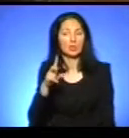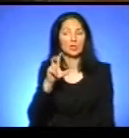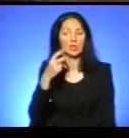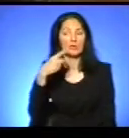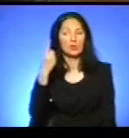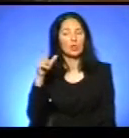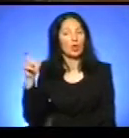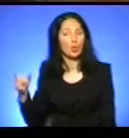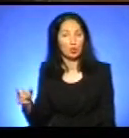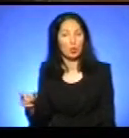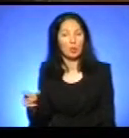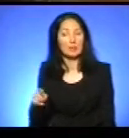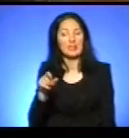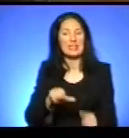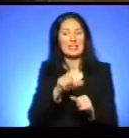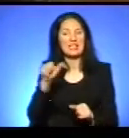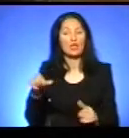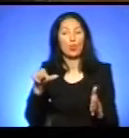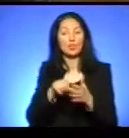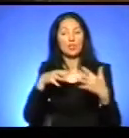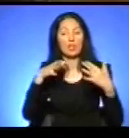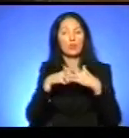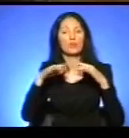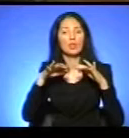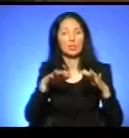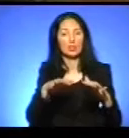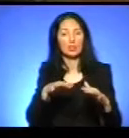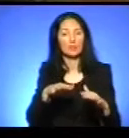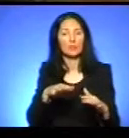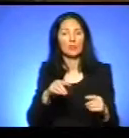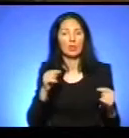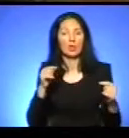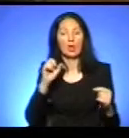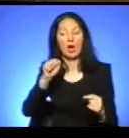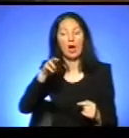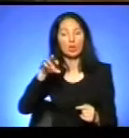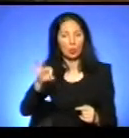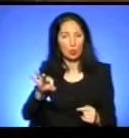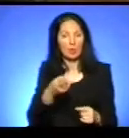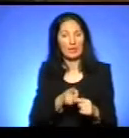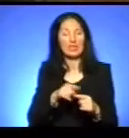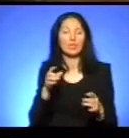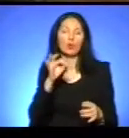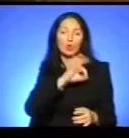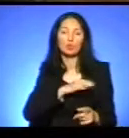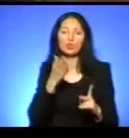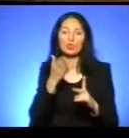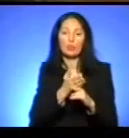З них – учасників бойових дій, антитерористичної операції, які користуються пільгами,